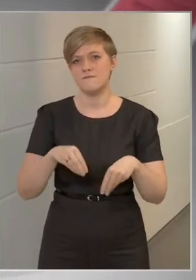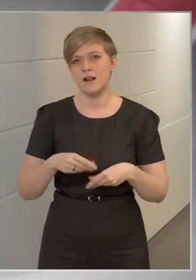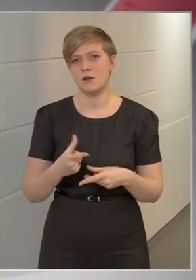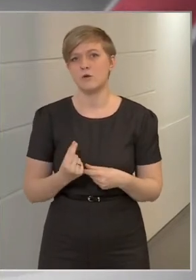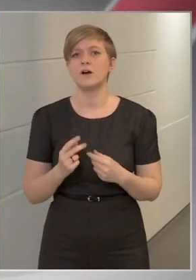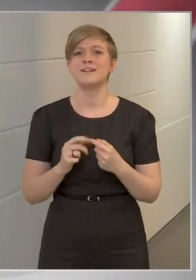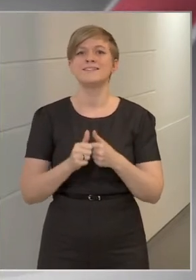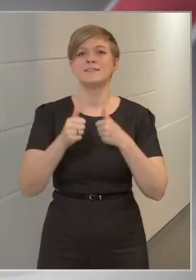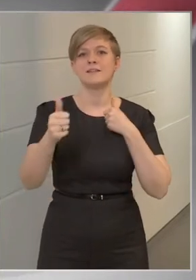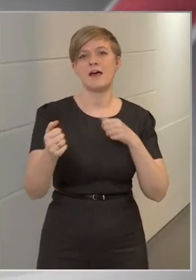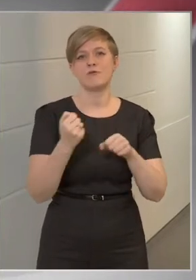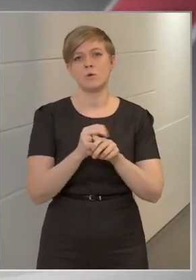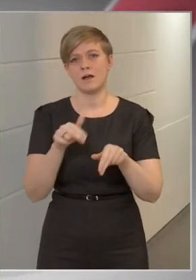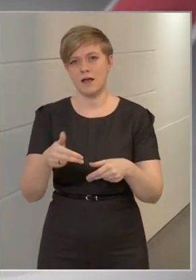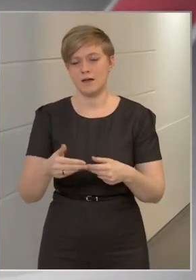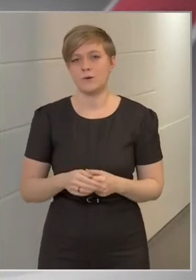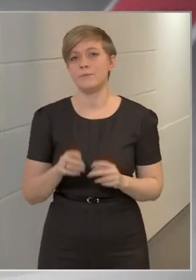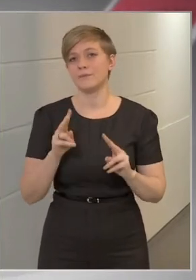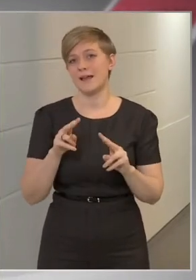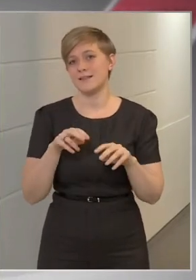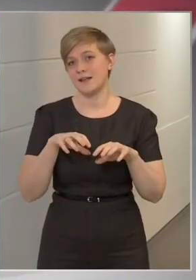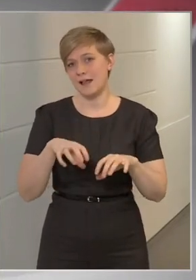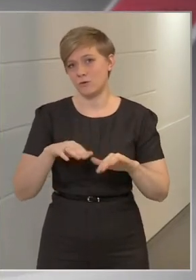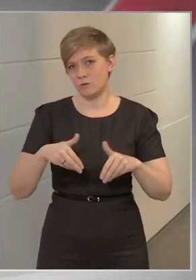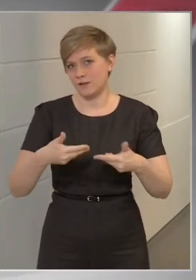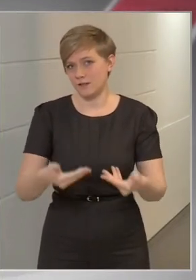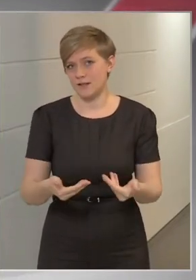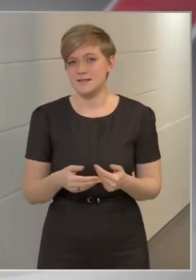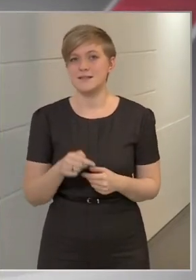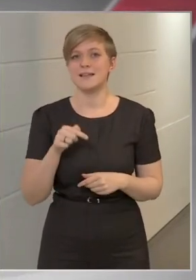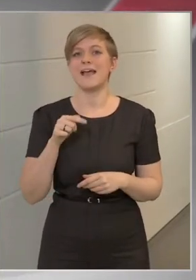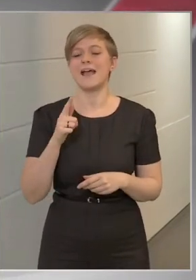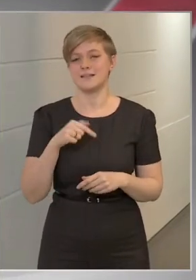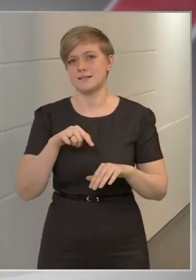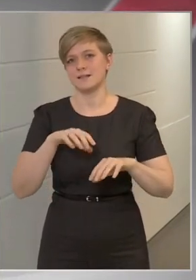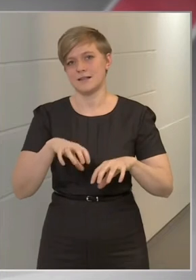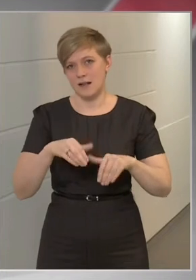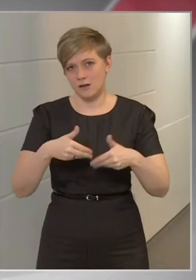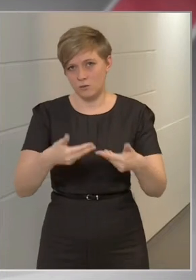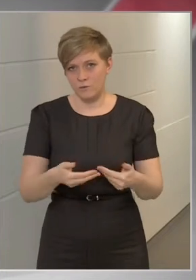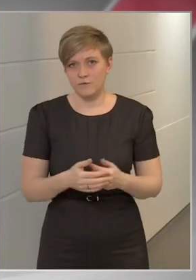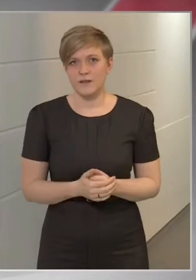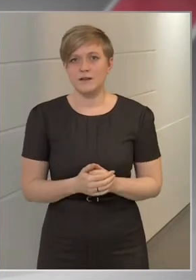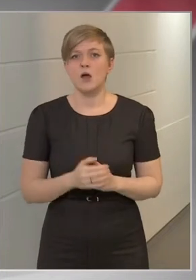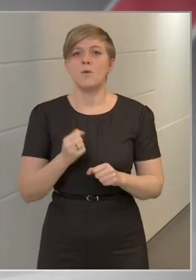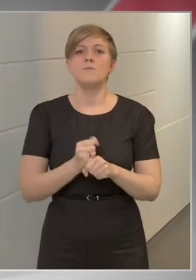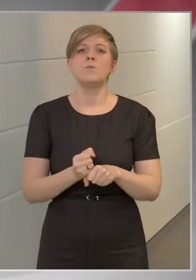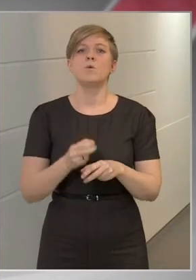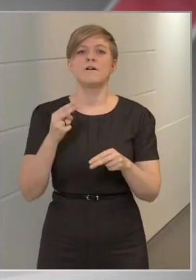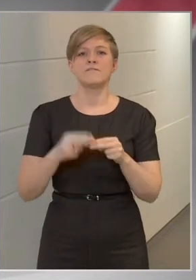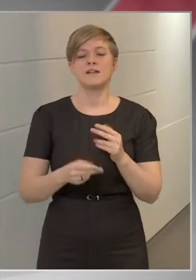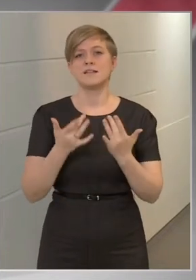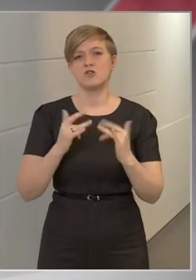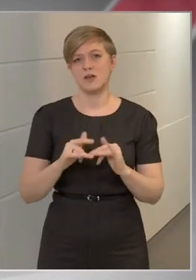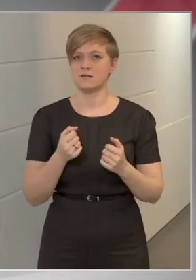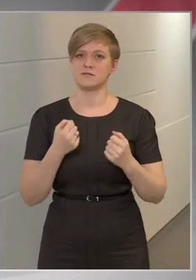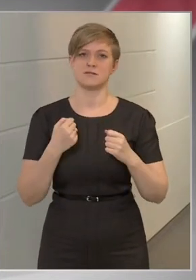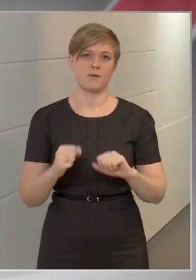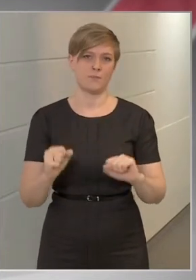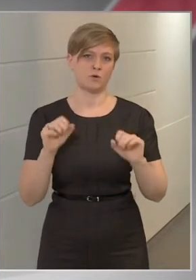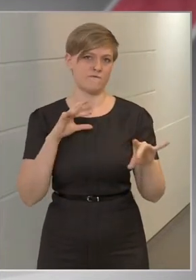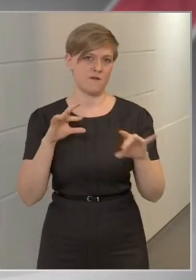távmunkáról. Ezt teszi lehetővé az, hogy a munkavégzés helye is szabadon